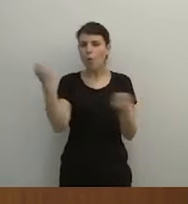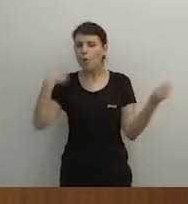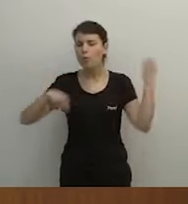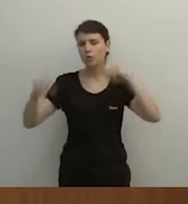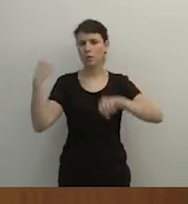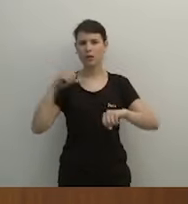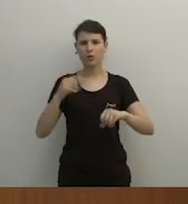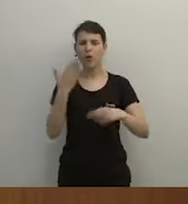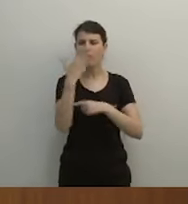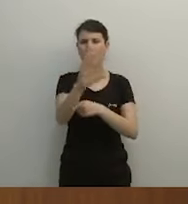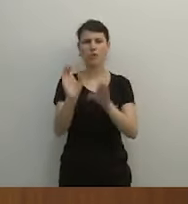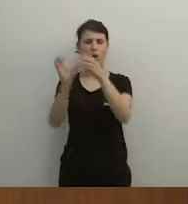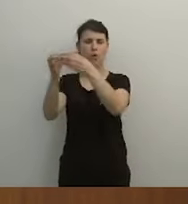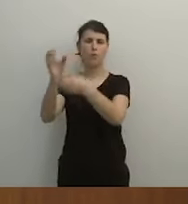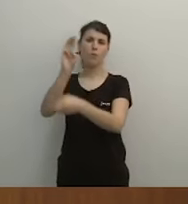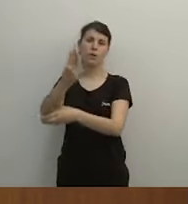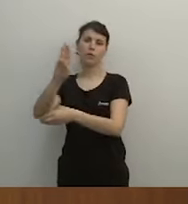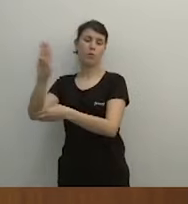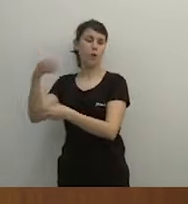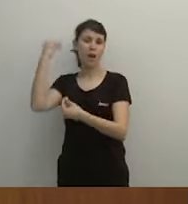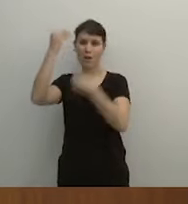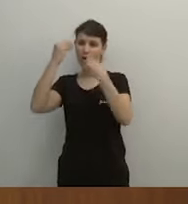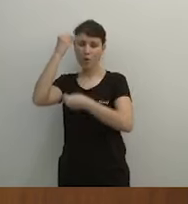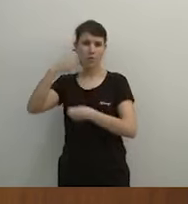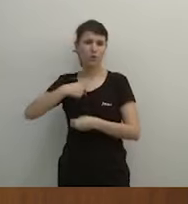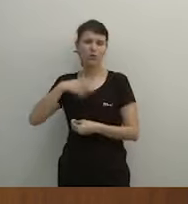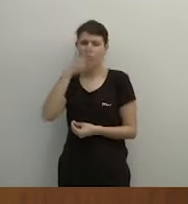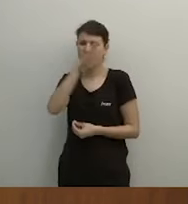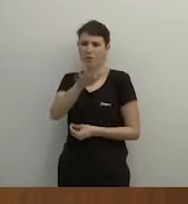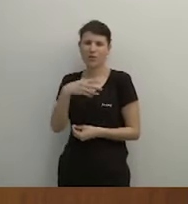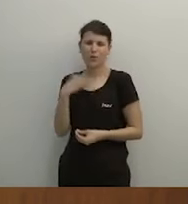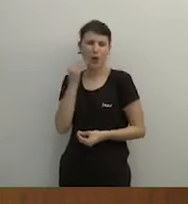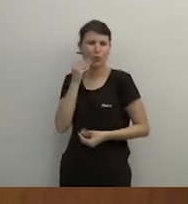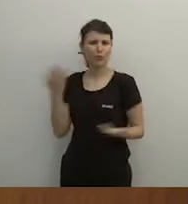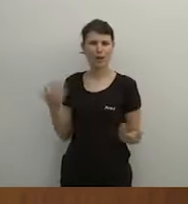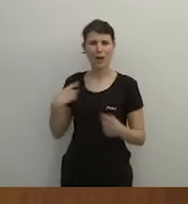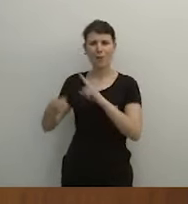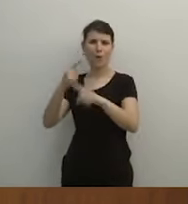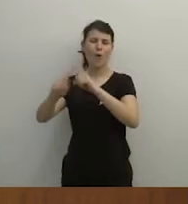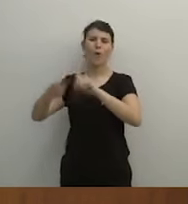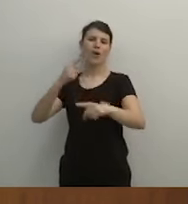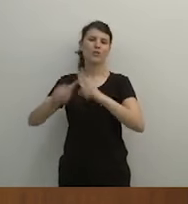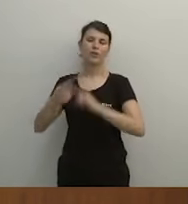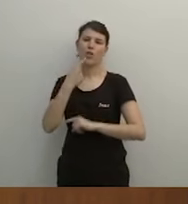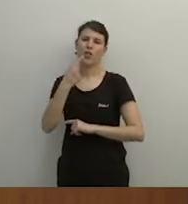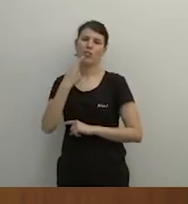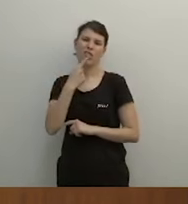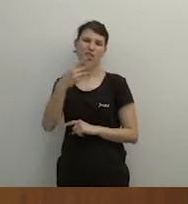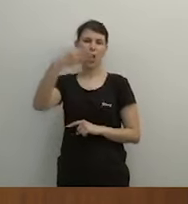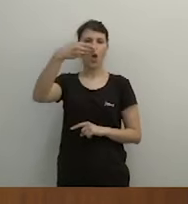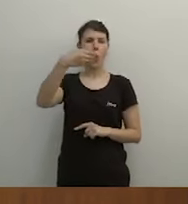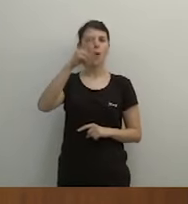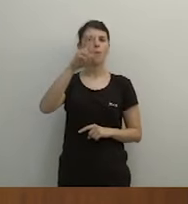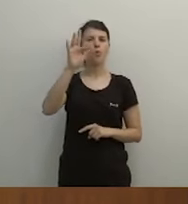hi un Partit Popular que no pensa que la nostra denúncia és una anècdota, com diu el senyor Castillo. Una bufonada, com diu l'informe.